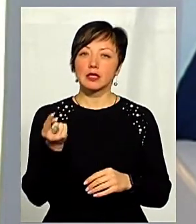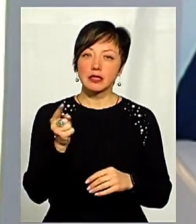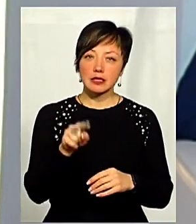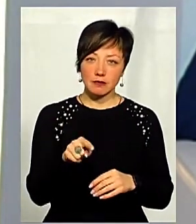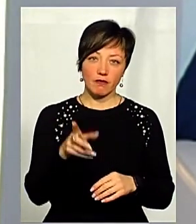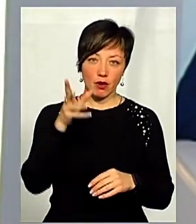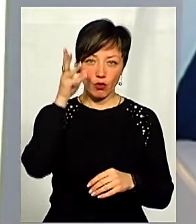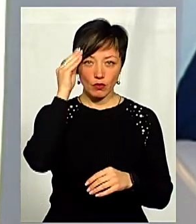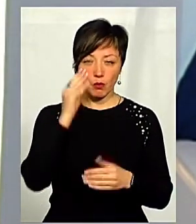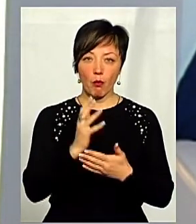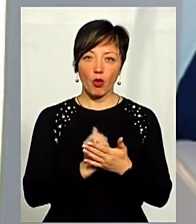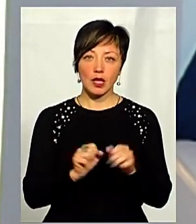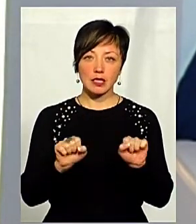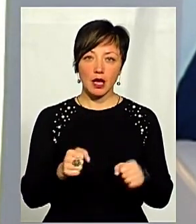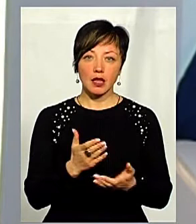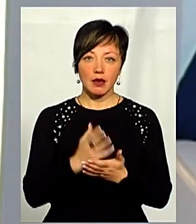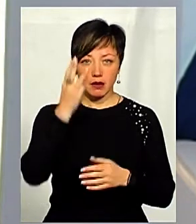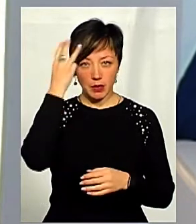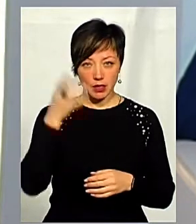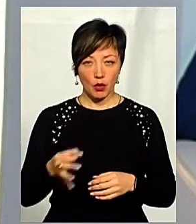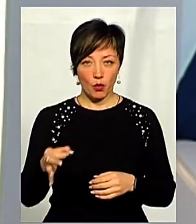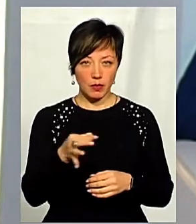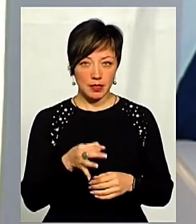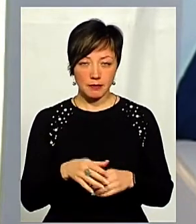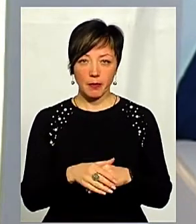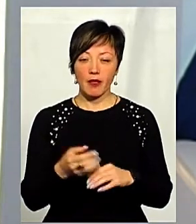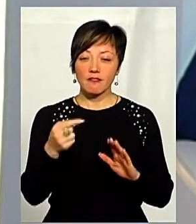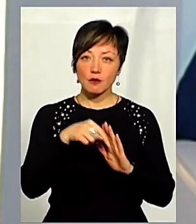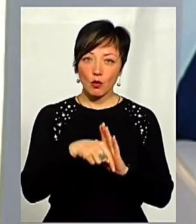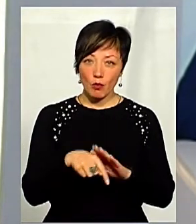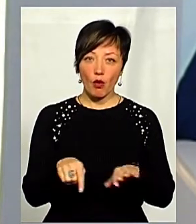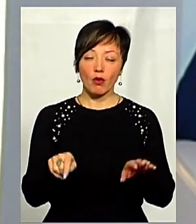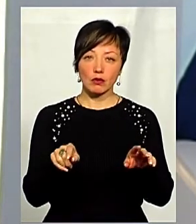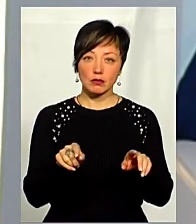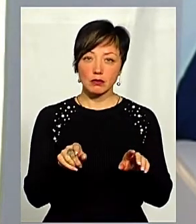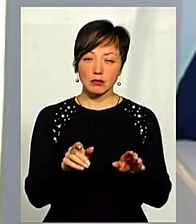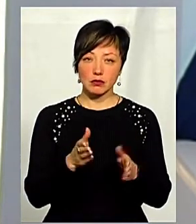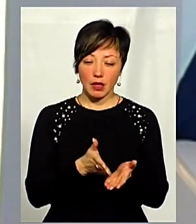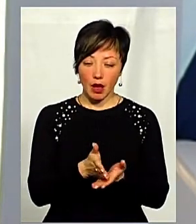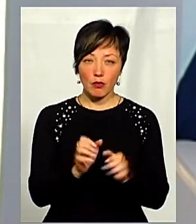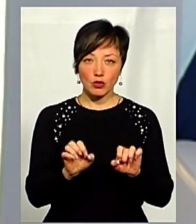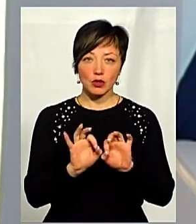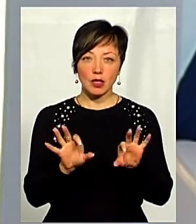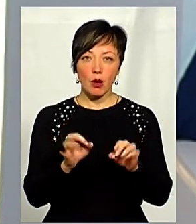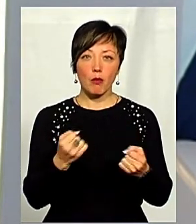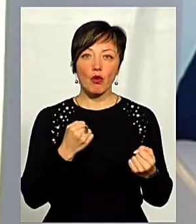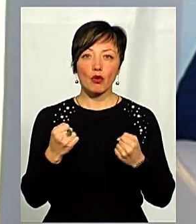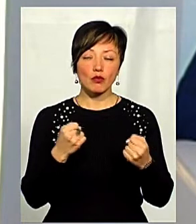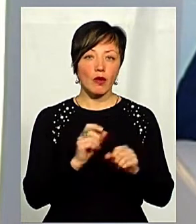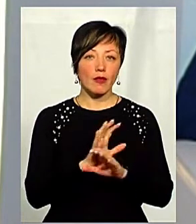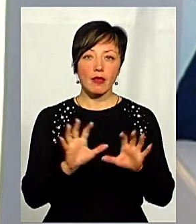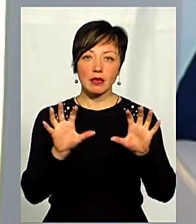враховуючи той потенціал, який є в Хмельницькій області. В цьому контексті можу назвати, наприклад, боротьбу з